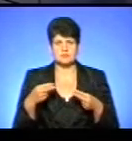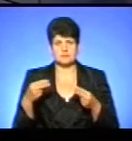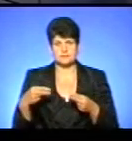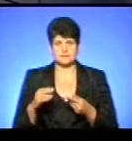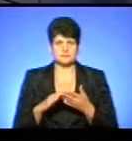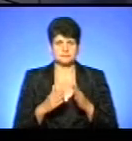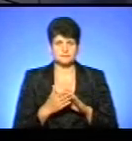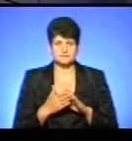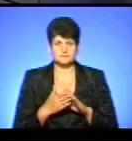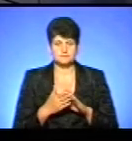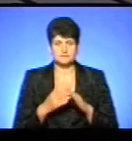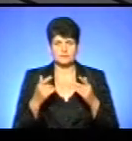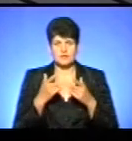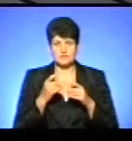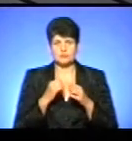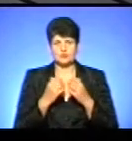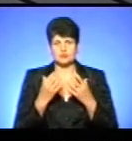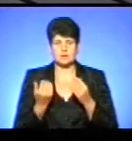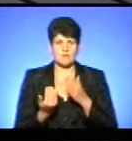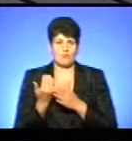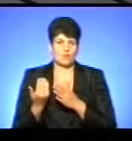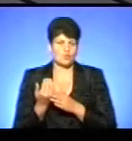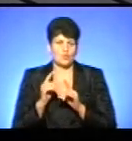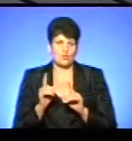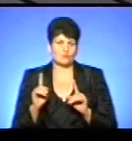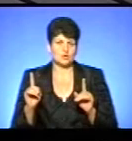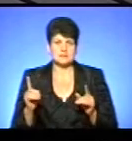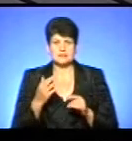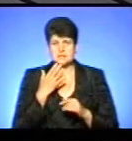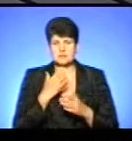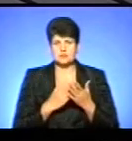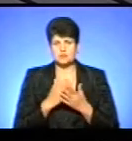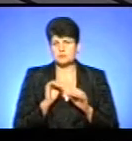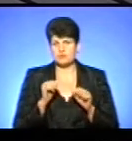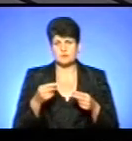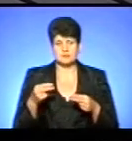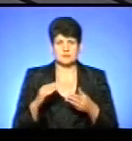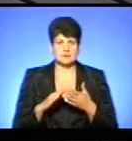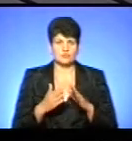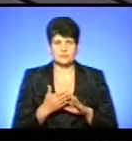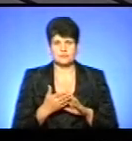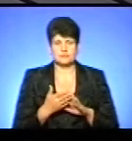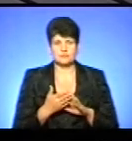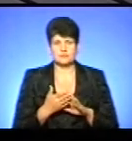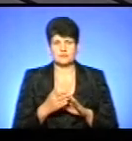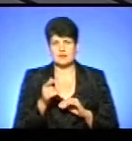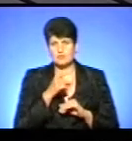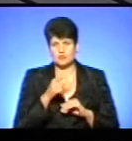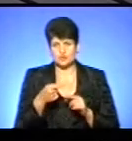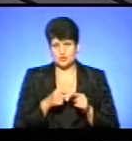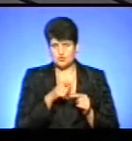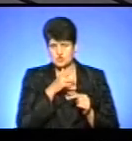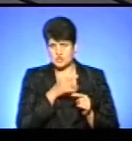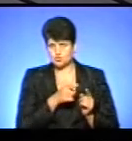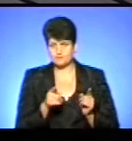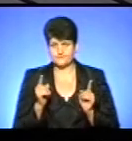Тобто, інформація кожного дня поновлюється, і Національна служба може підписувати декларацію ще на протязі цього часу.